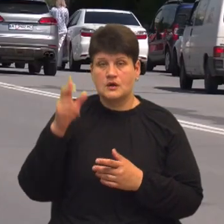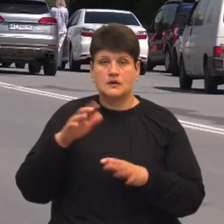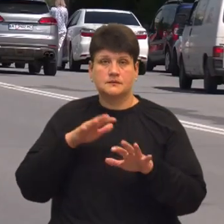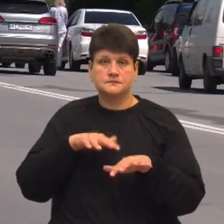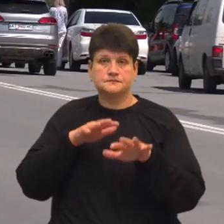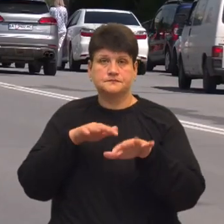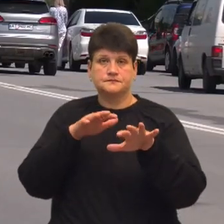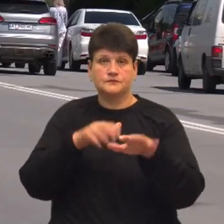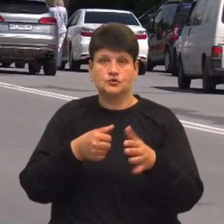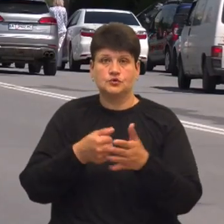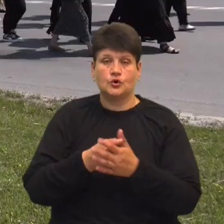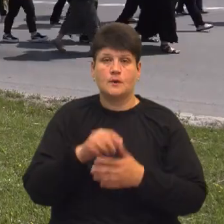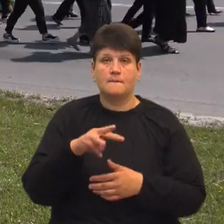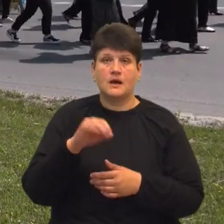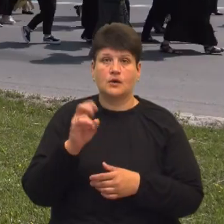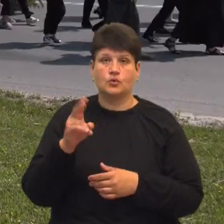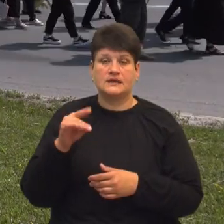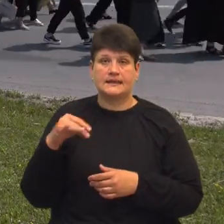пройшли до Миколнецького цвентаря.